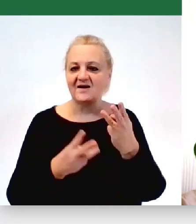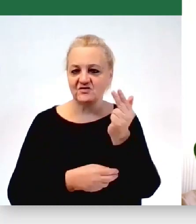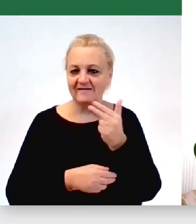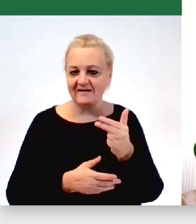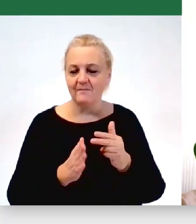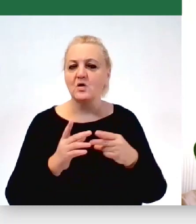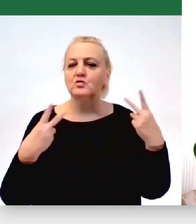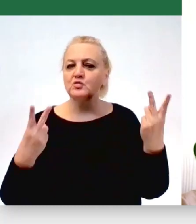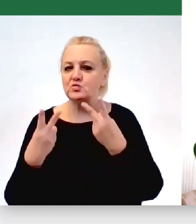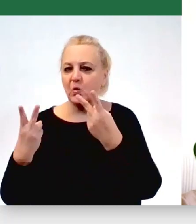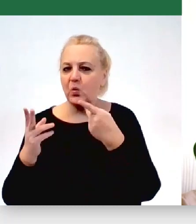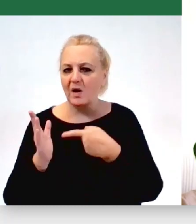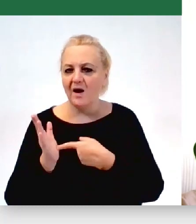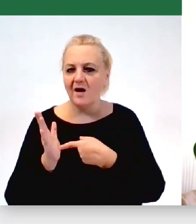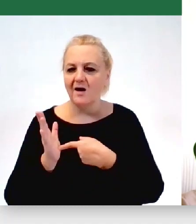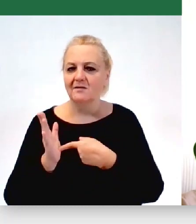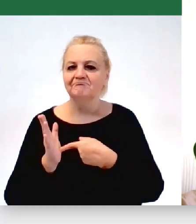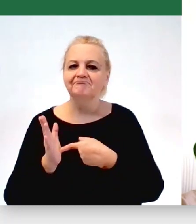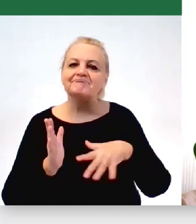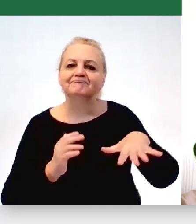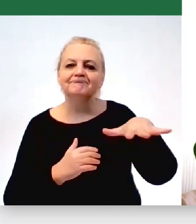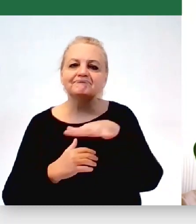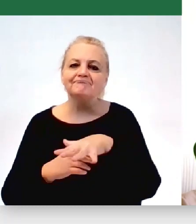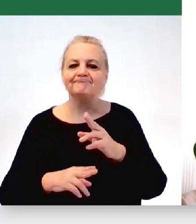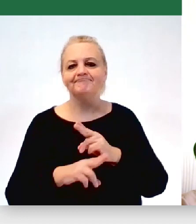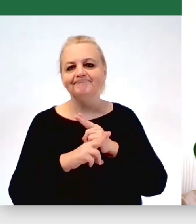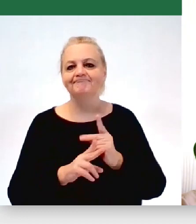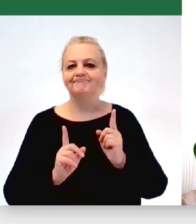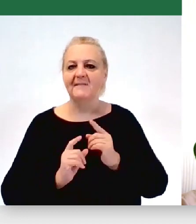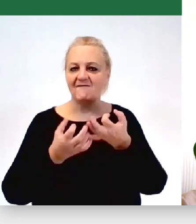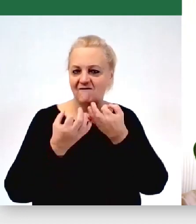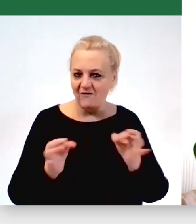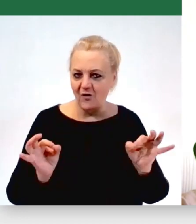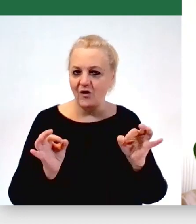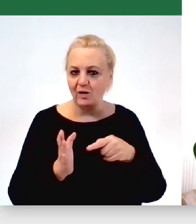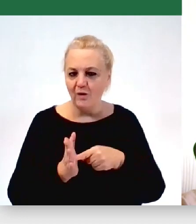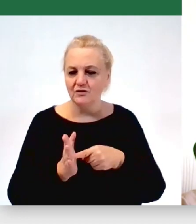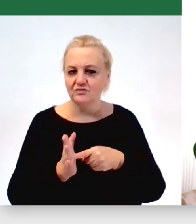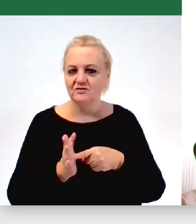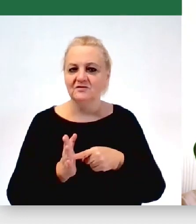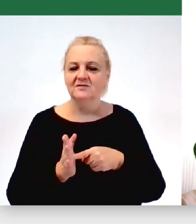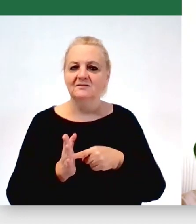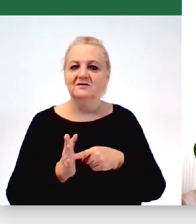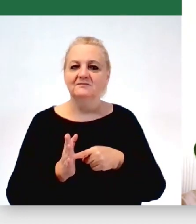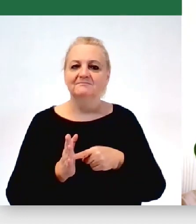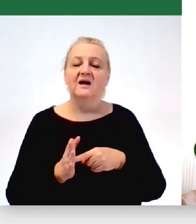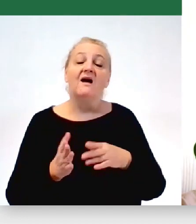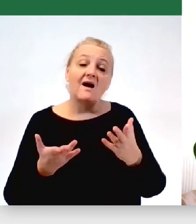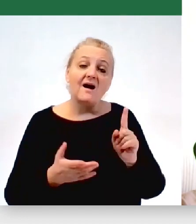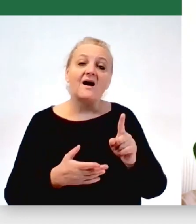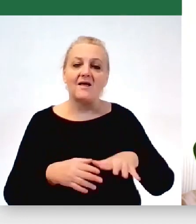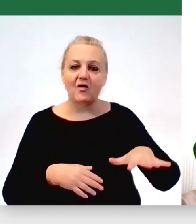poszukiwania takich przestrzeni autonomii, przestrzeni wolności, tej przestrzeni ograniczenia, czy